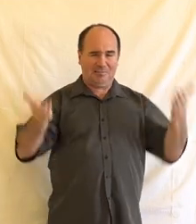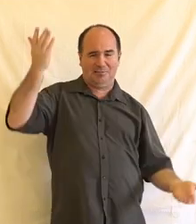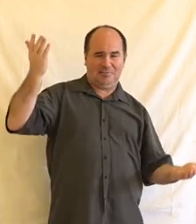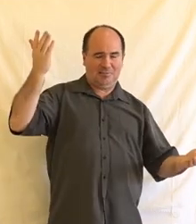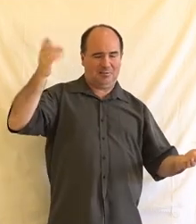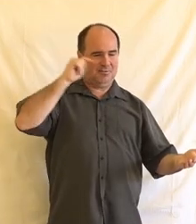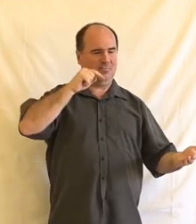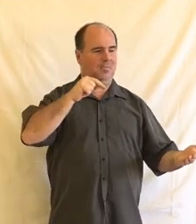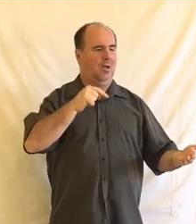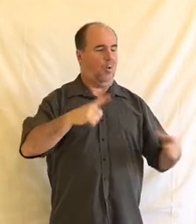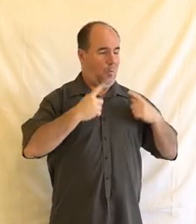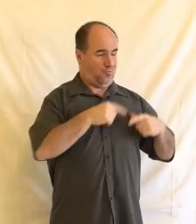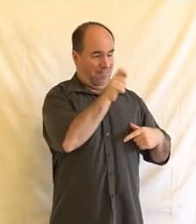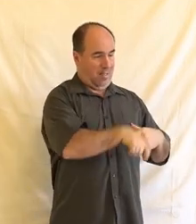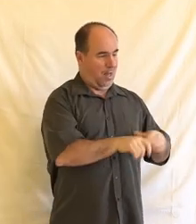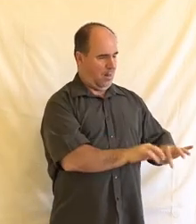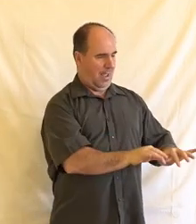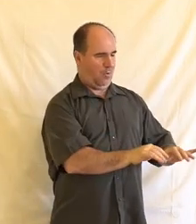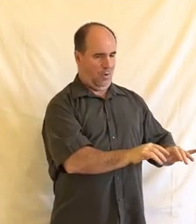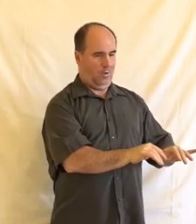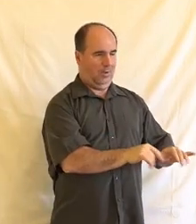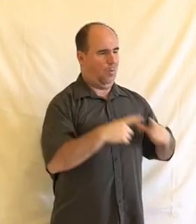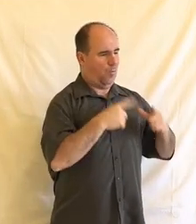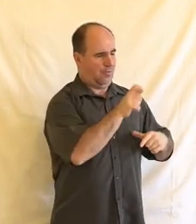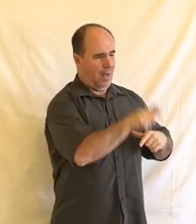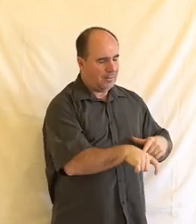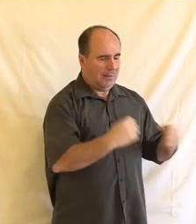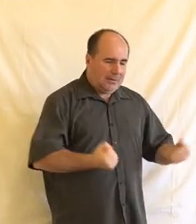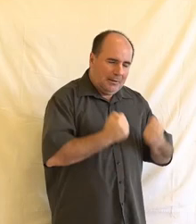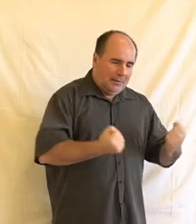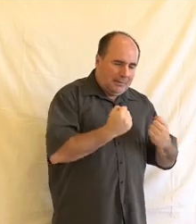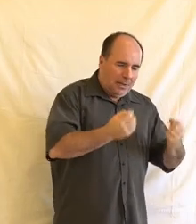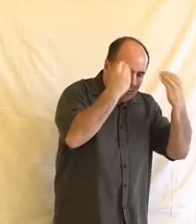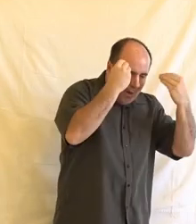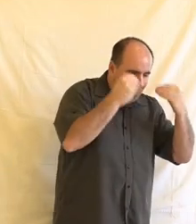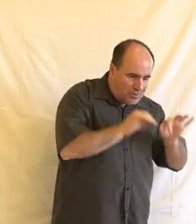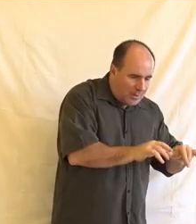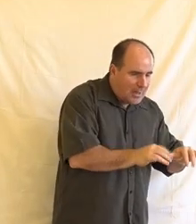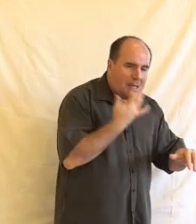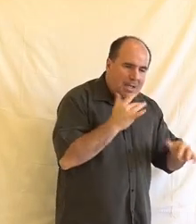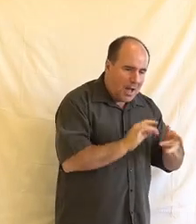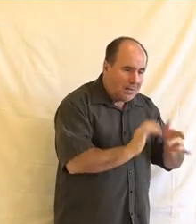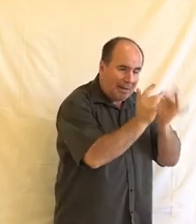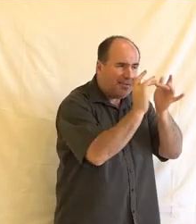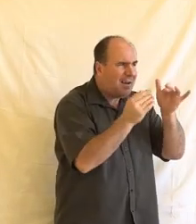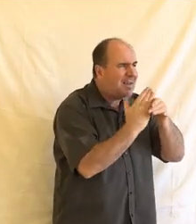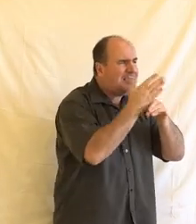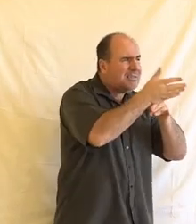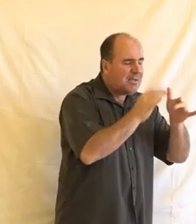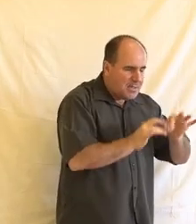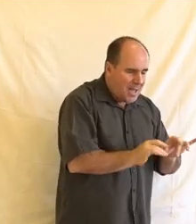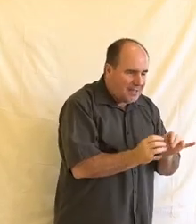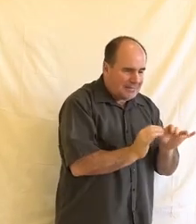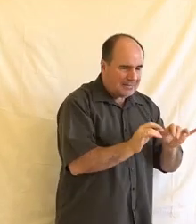uživatelem technologií, technologií, který se snaží nějakou technologii použít k tomu účelu, pro který se domnívá, že byla stvořena